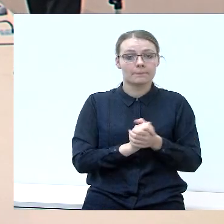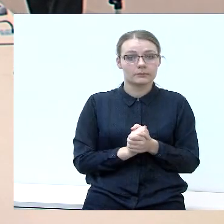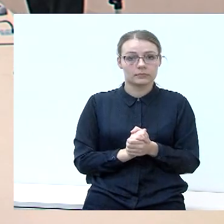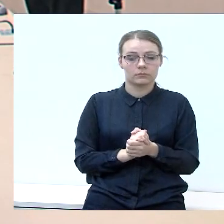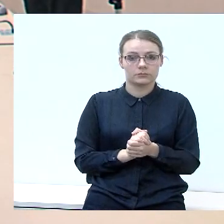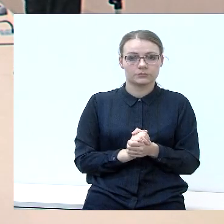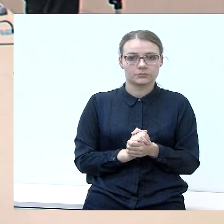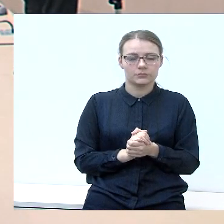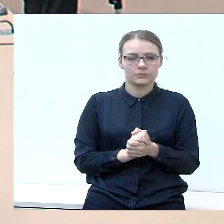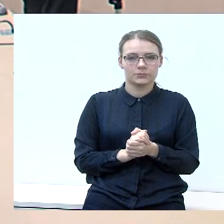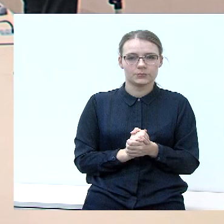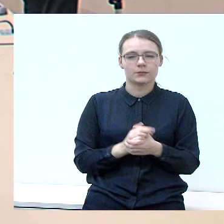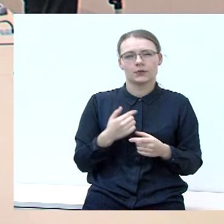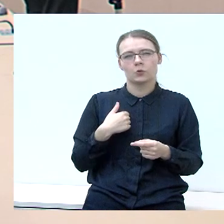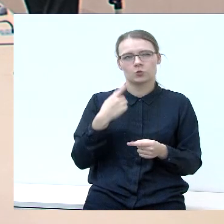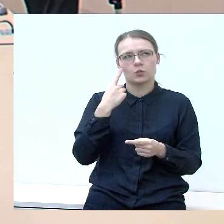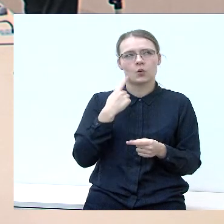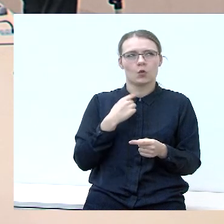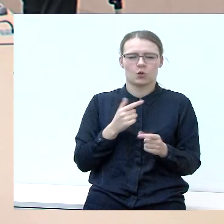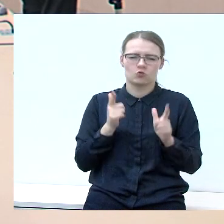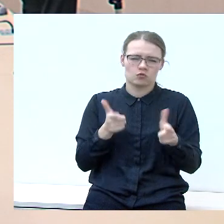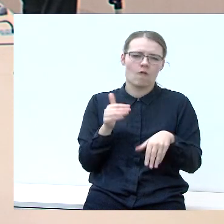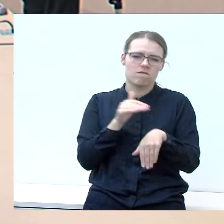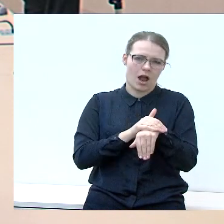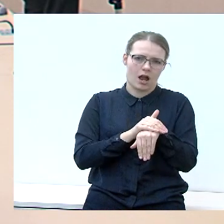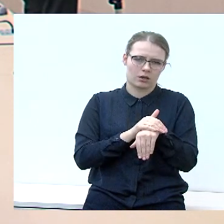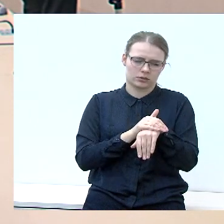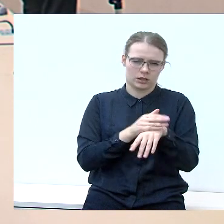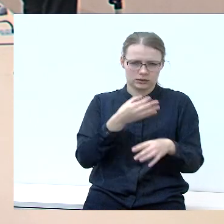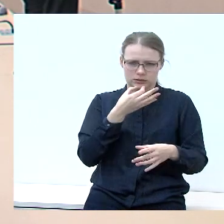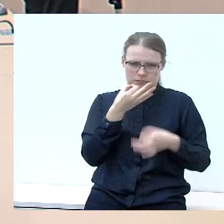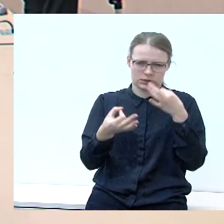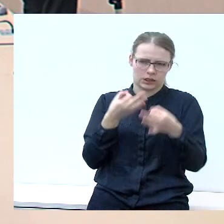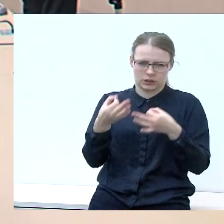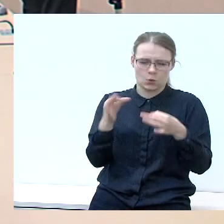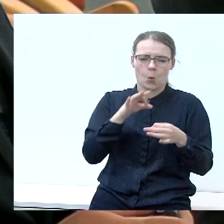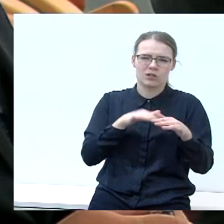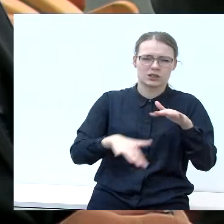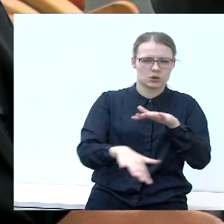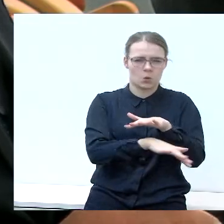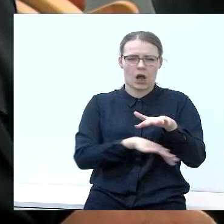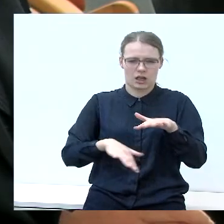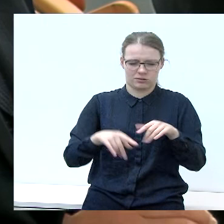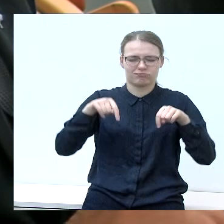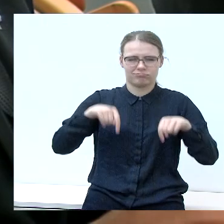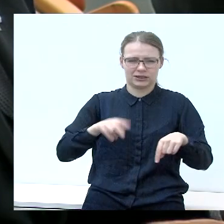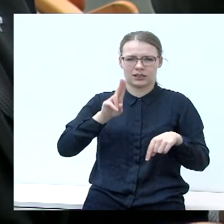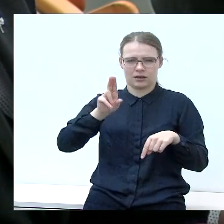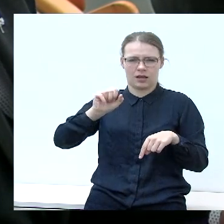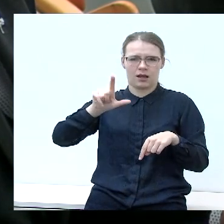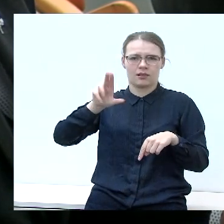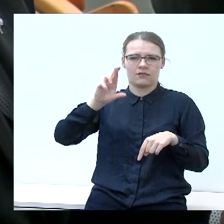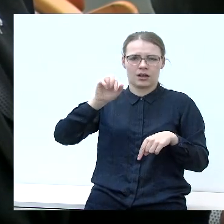Aš norėčiau tokiais grįnai tikrais faktais parimti situaciją pas mus kalvariojui, kai